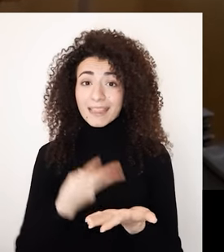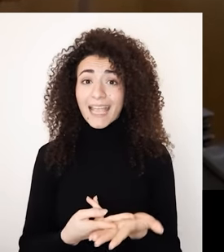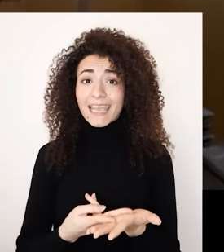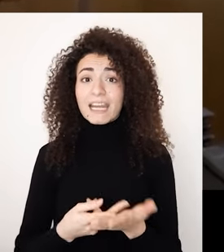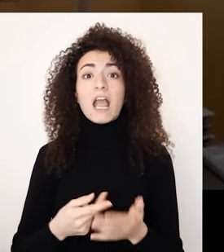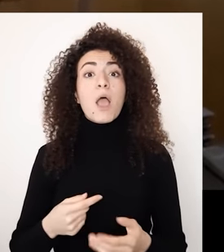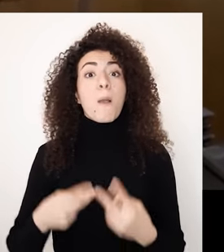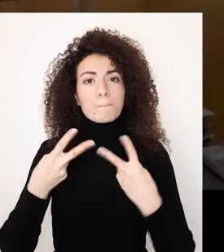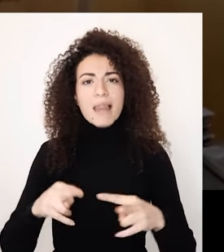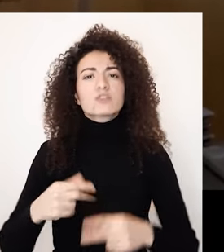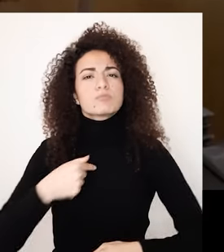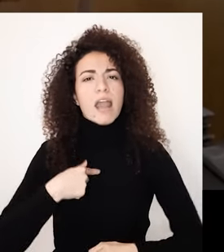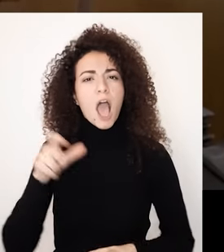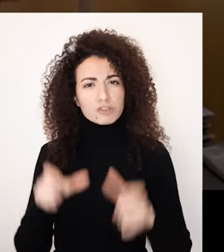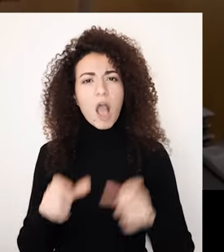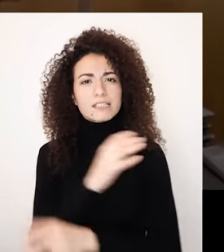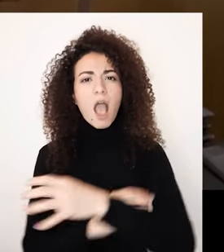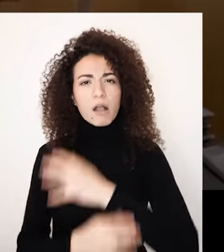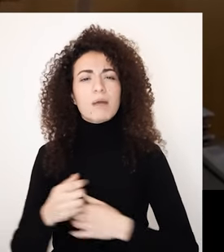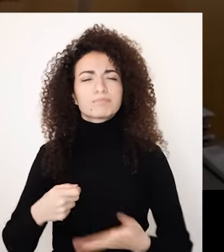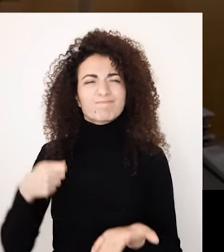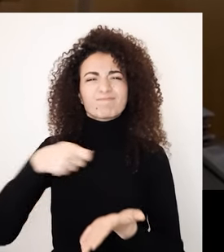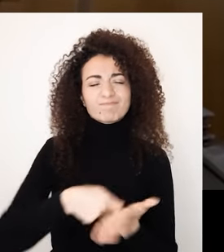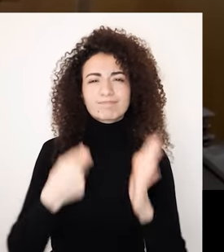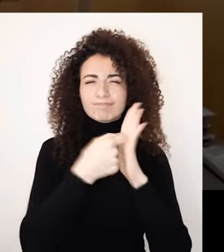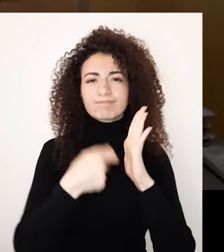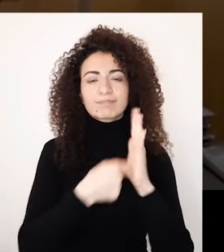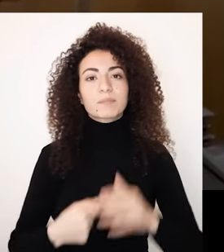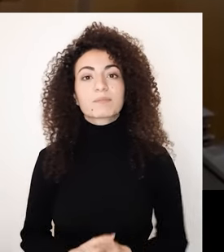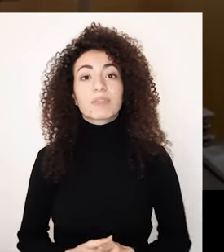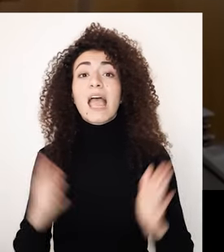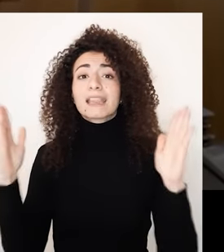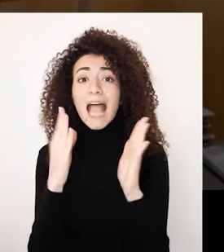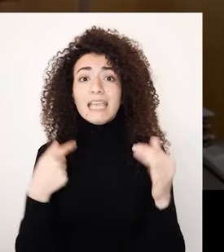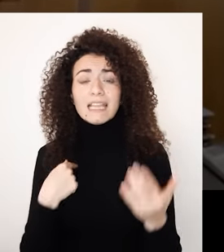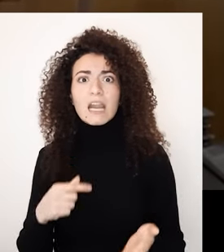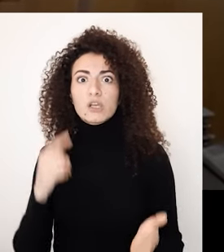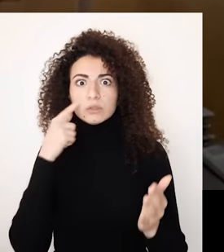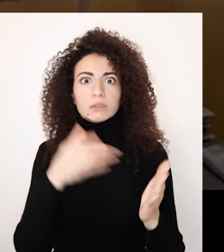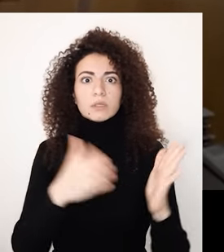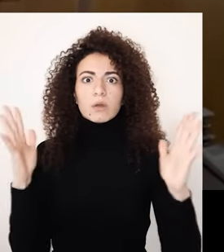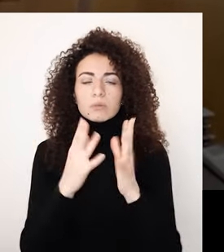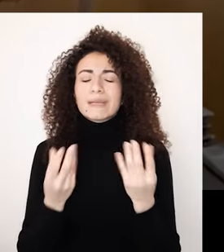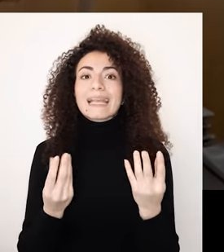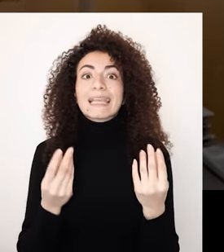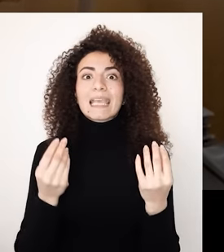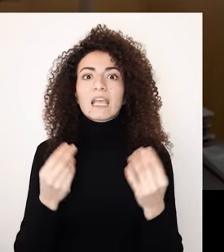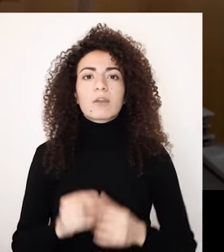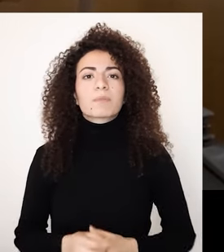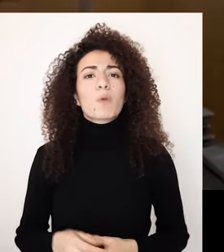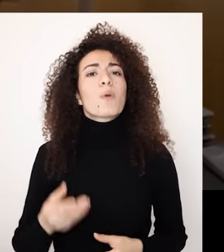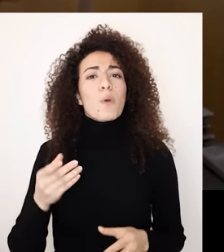تغيير ممكن يكون لإيدينا إحنا كأشخاص ذوي إعاقة التحديات اللي واجهتها كثير كبيرة واللي أهمها